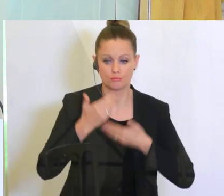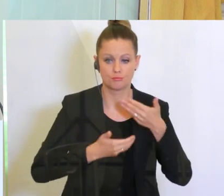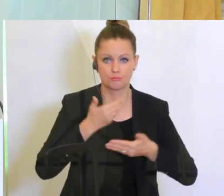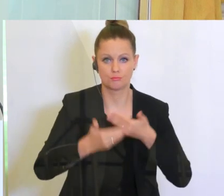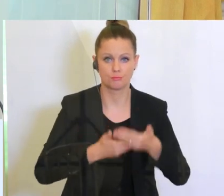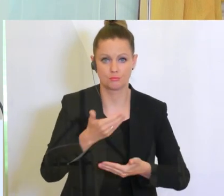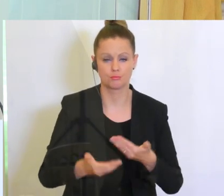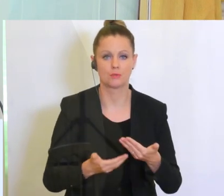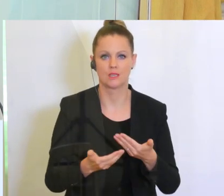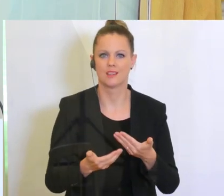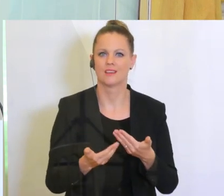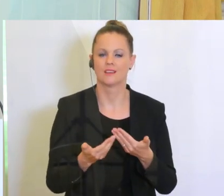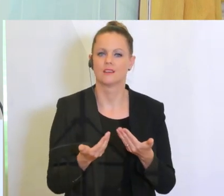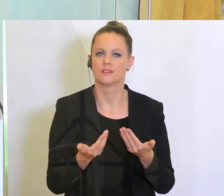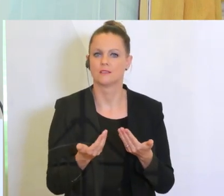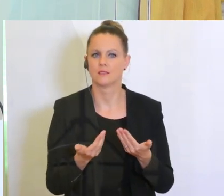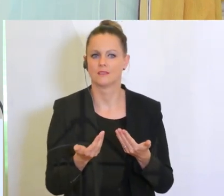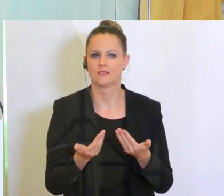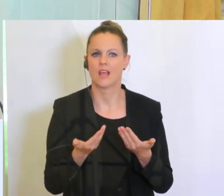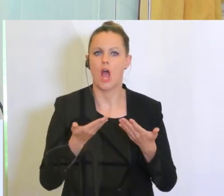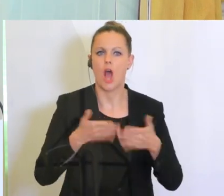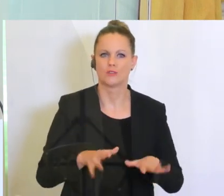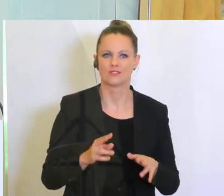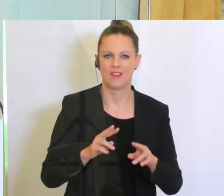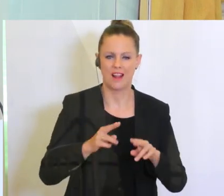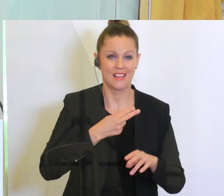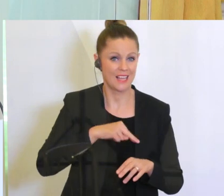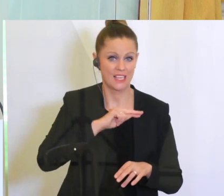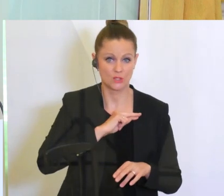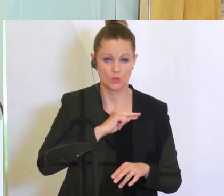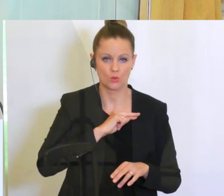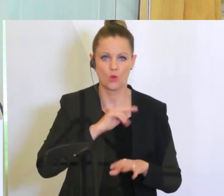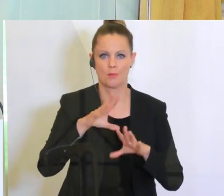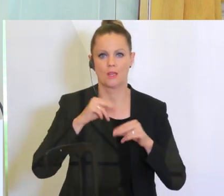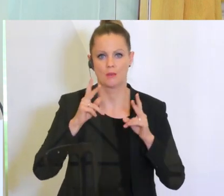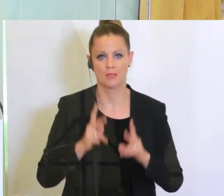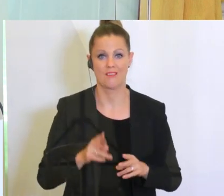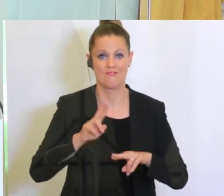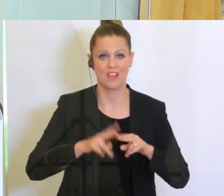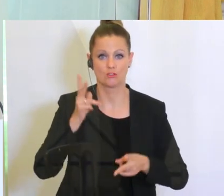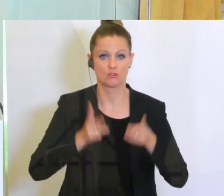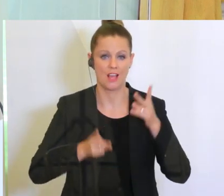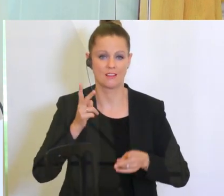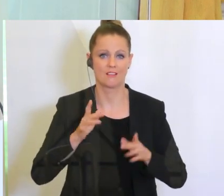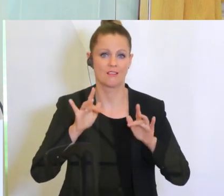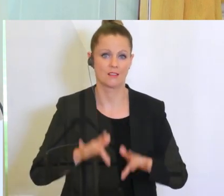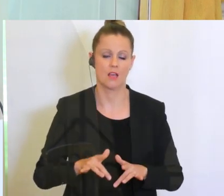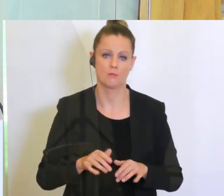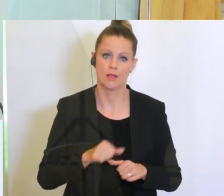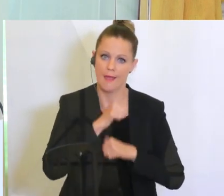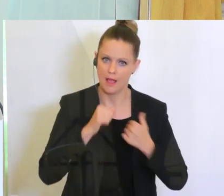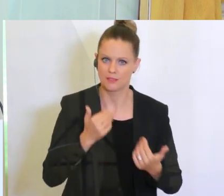sozusagen getragen wird, die Ausfallrisiken, falls Schäden hier entstehen und dafür möchte ich mich sehr bedanken, weil dieses